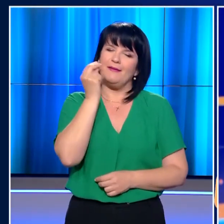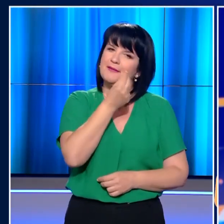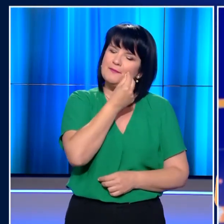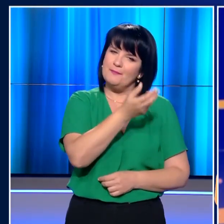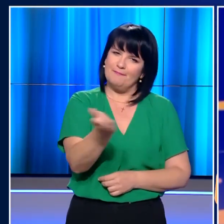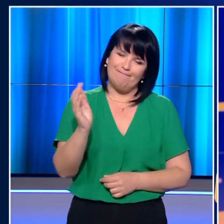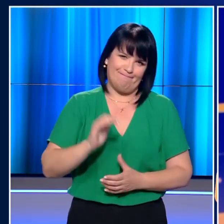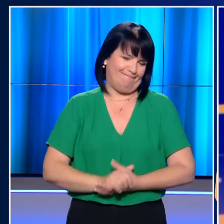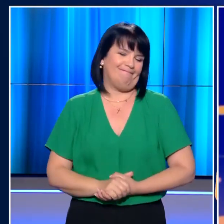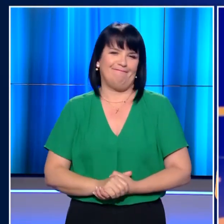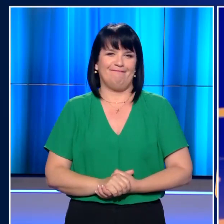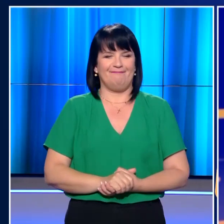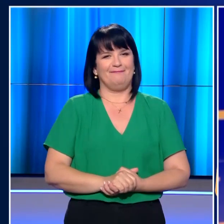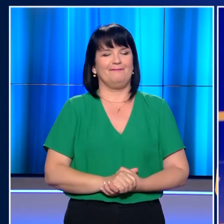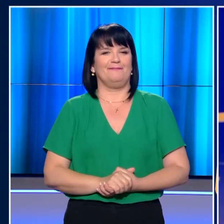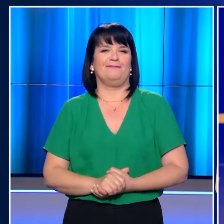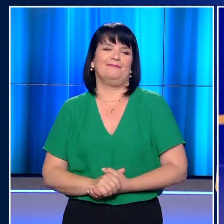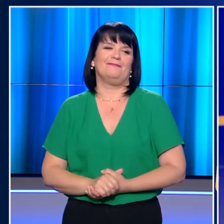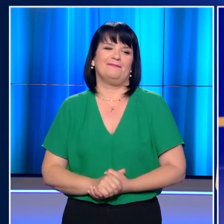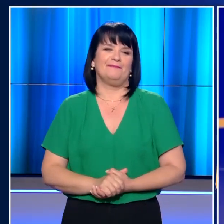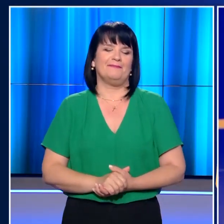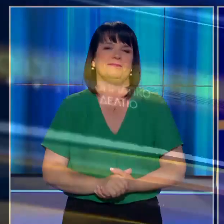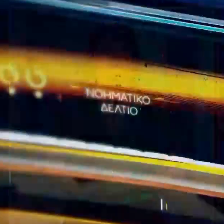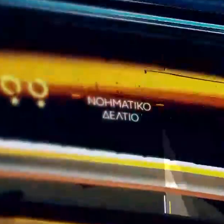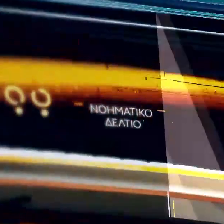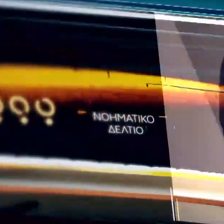με την Νίκη Λιμπεράκη. Από όλους εμάς, καλώς σας απόγευμα.